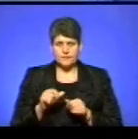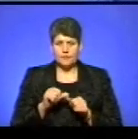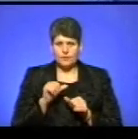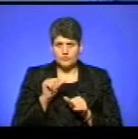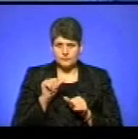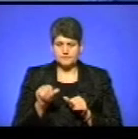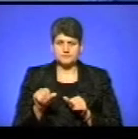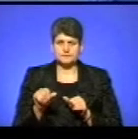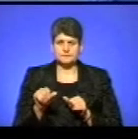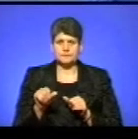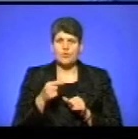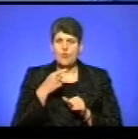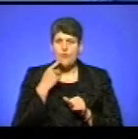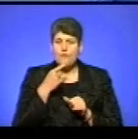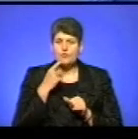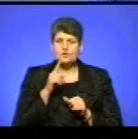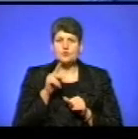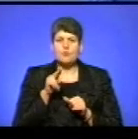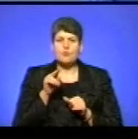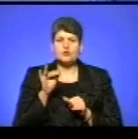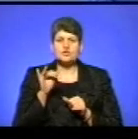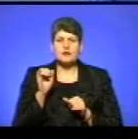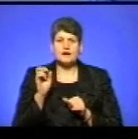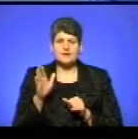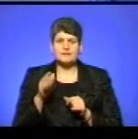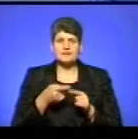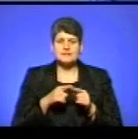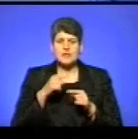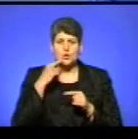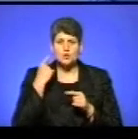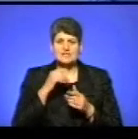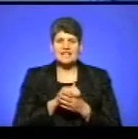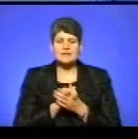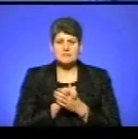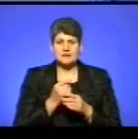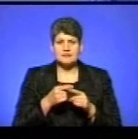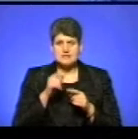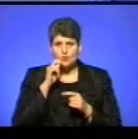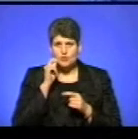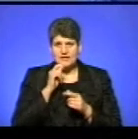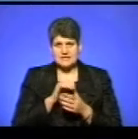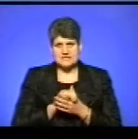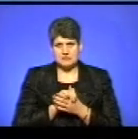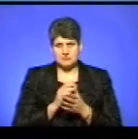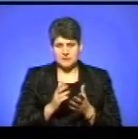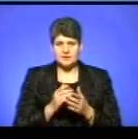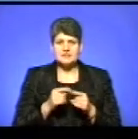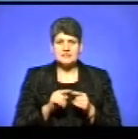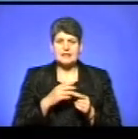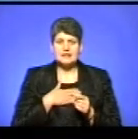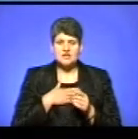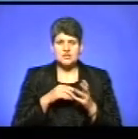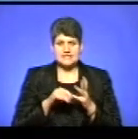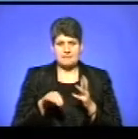кажуть, що Почаїв – це русський мир. Який русський мир? Це український мир. І це не є наша